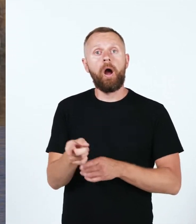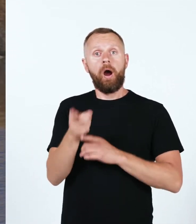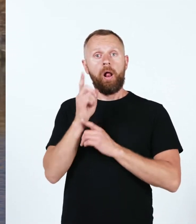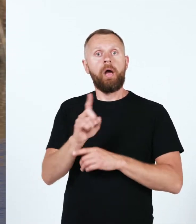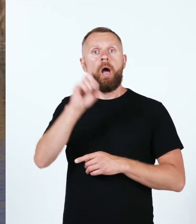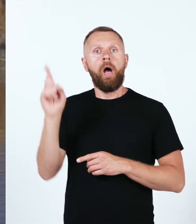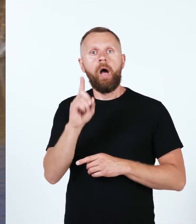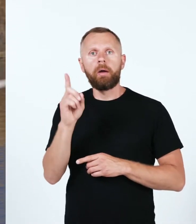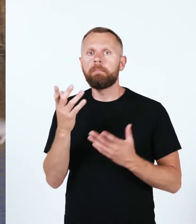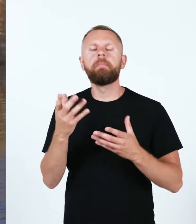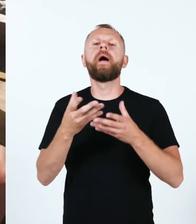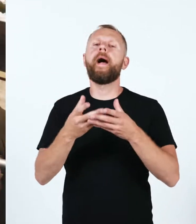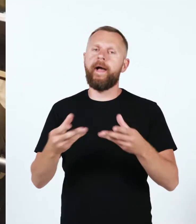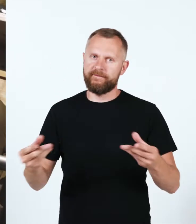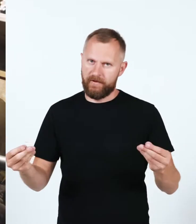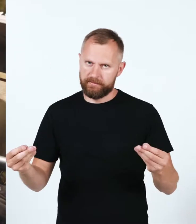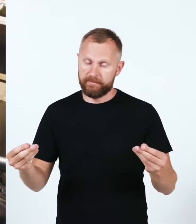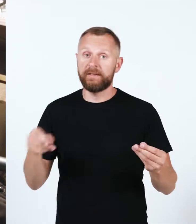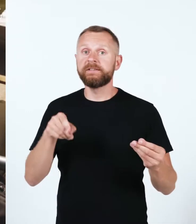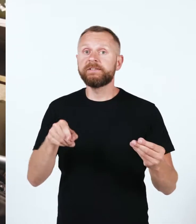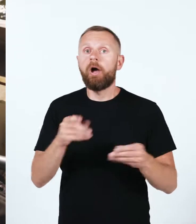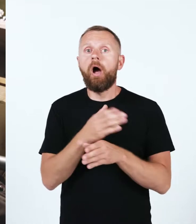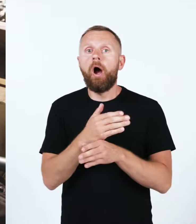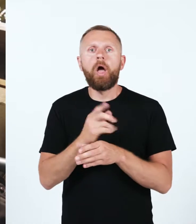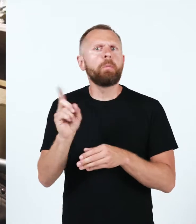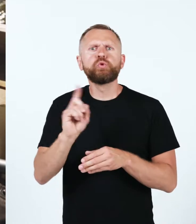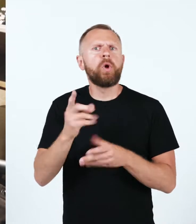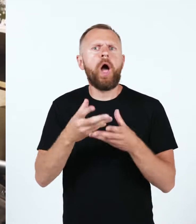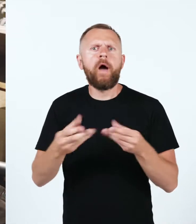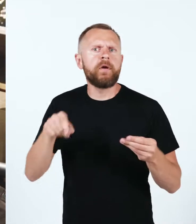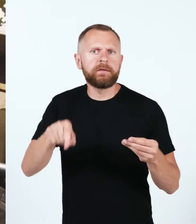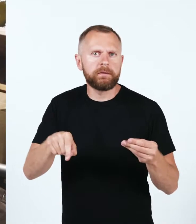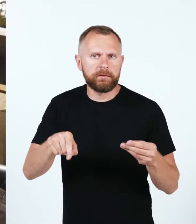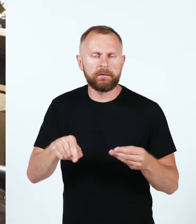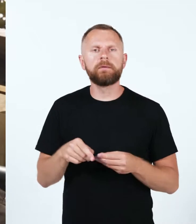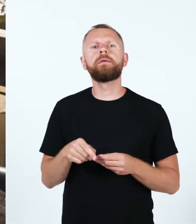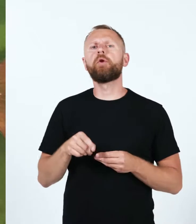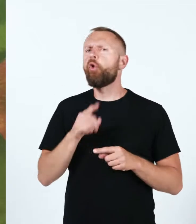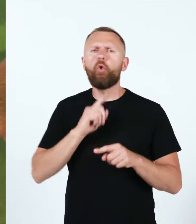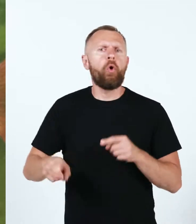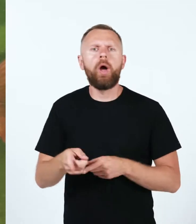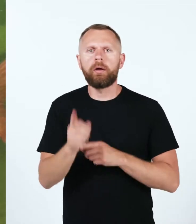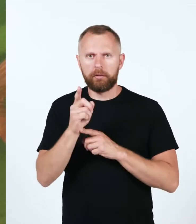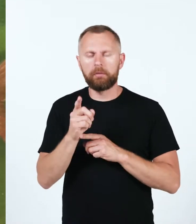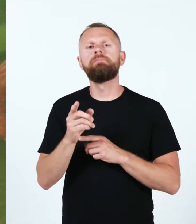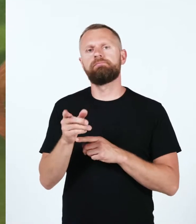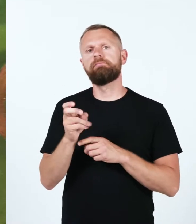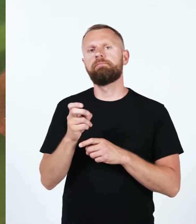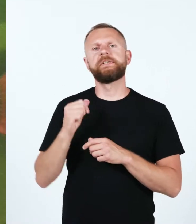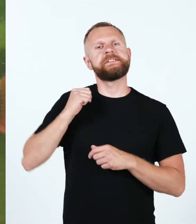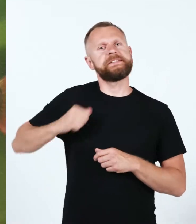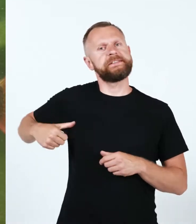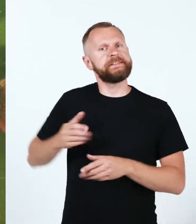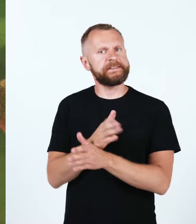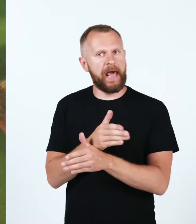Kalastus hooaeg saabub saaremaal kevadel. Üks kevadisi kalu, keda kalameeste hordid kohe talvekülmast aandudes õngitsema tõttevad,